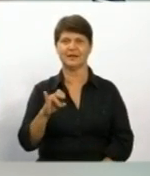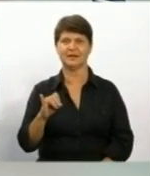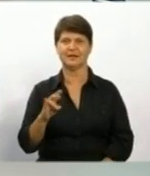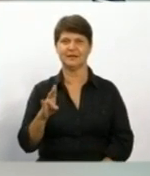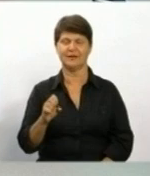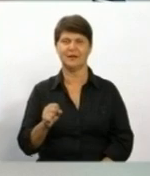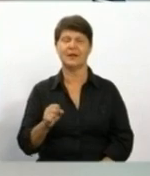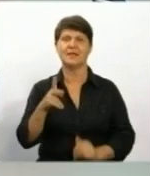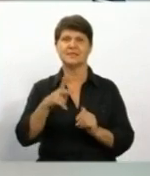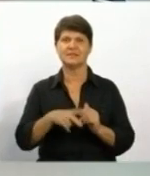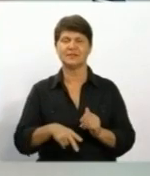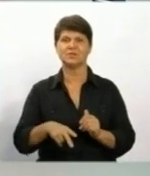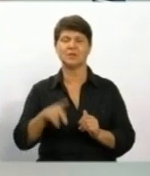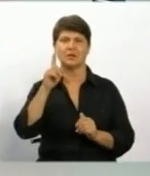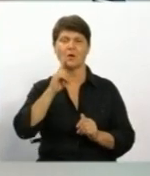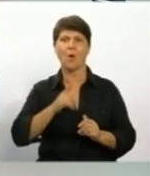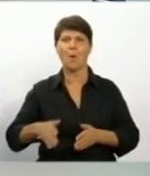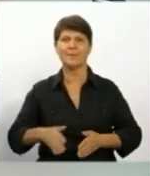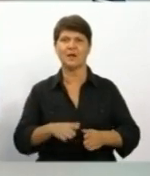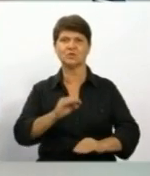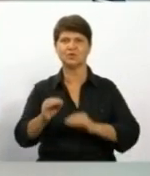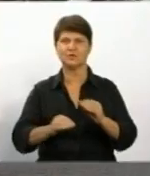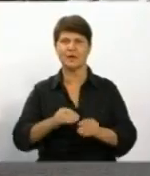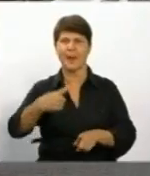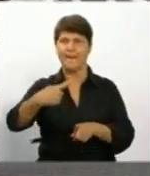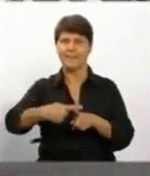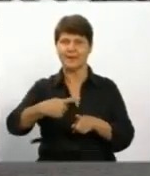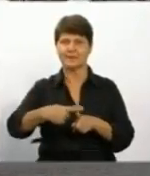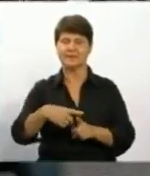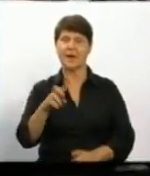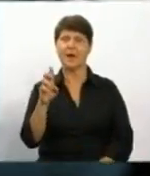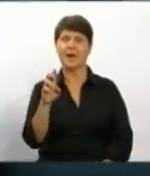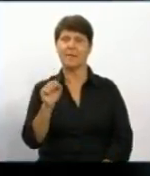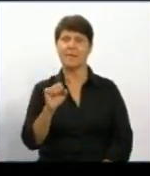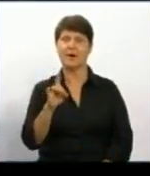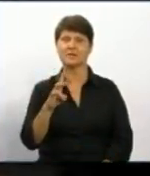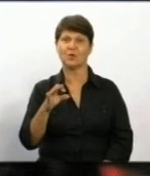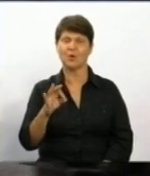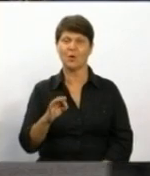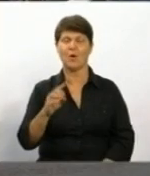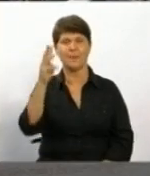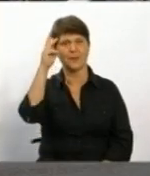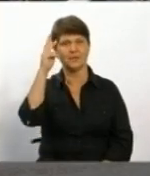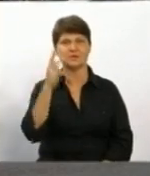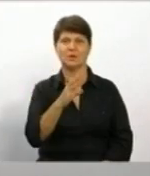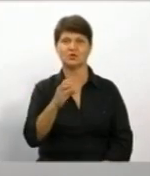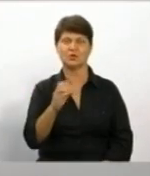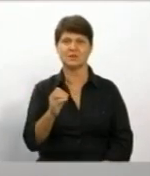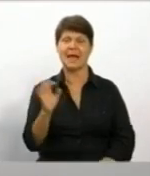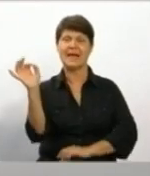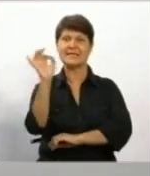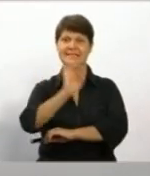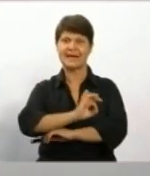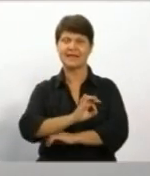облаштування дорожної розв'язки на перехресті Барського і Хмельницького шосе, що біля Західного автовокзалу. Про це